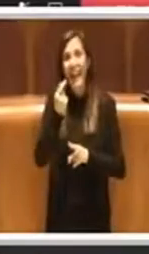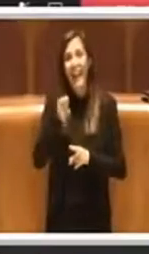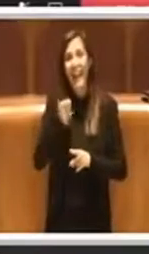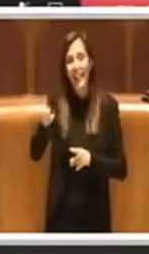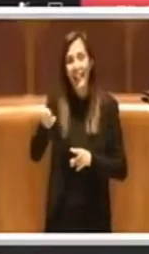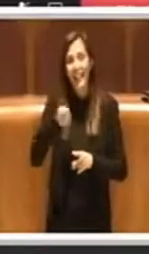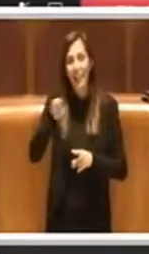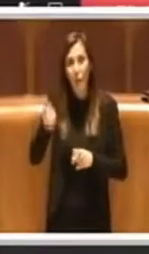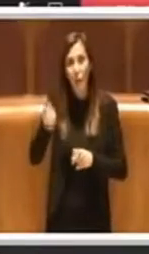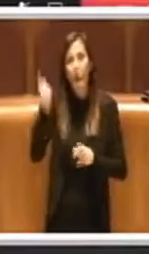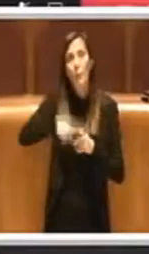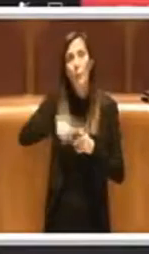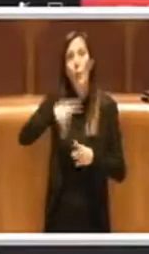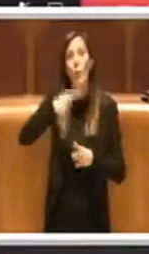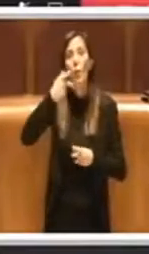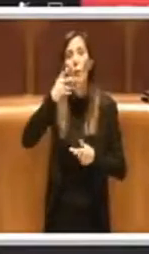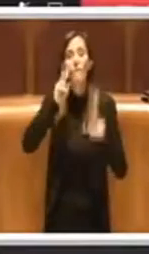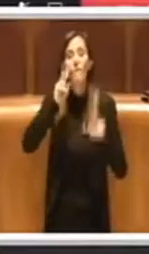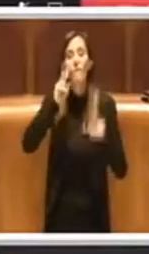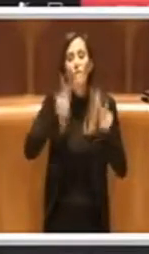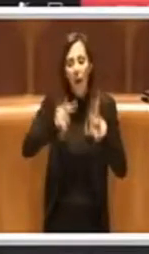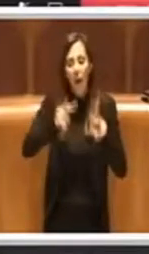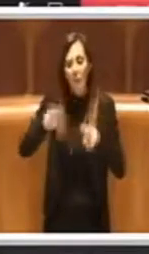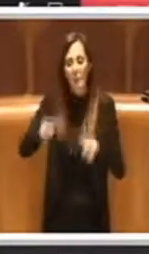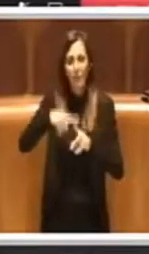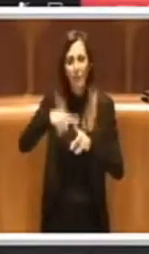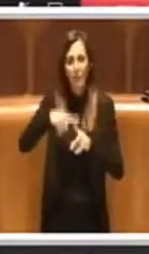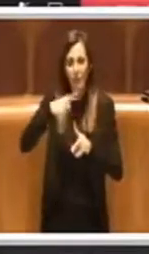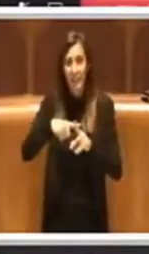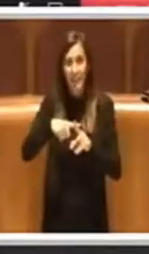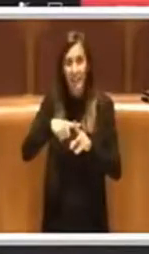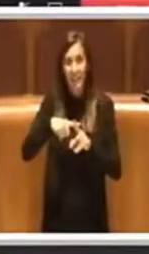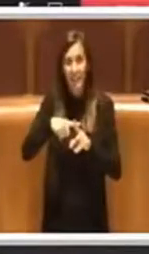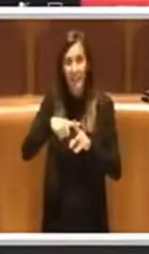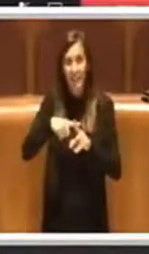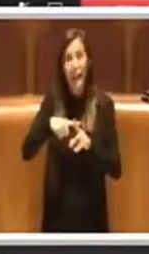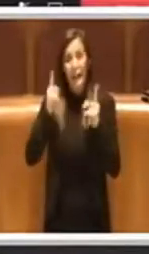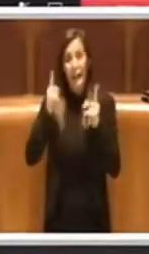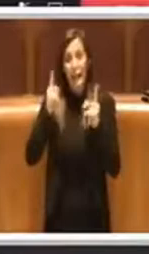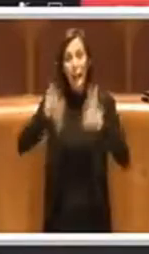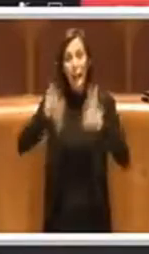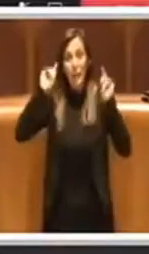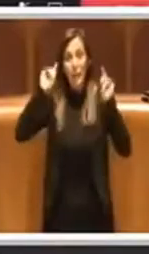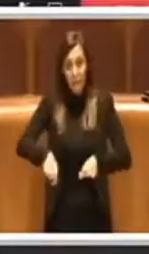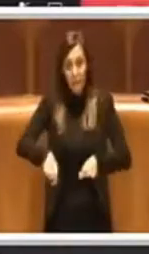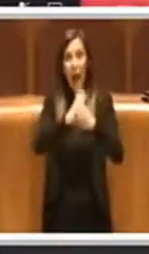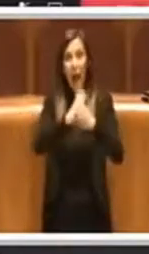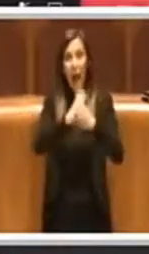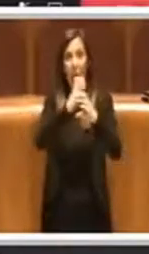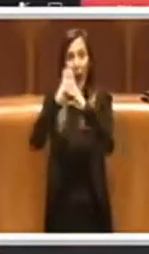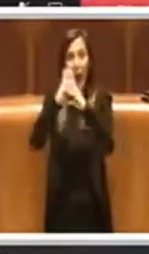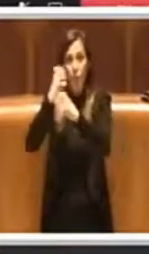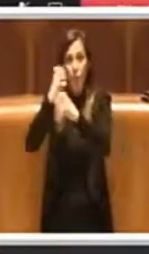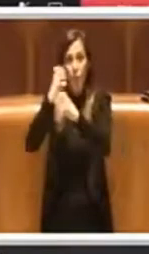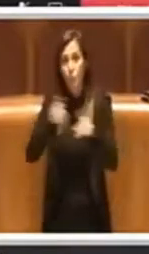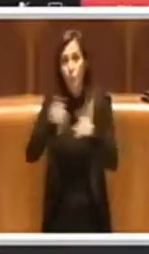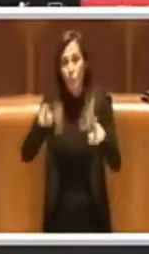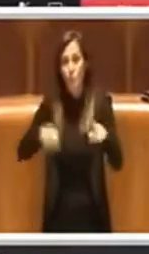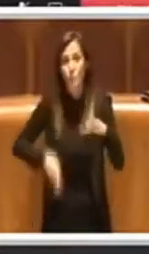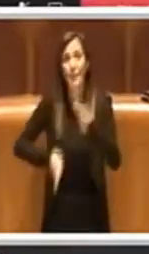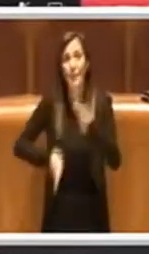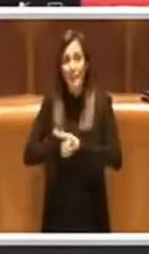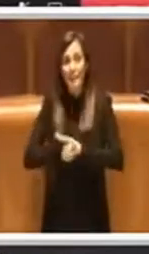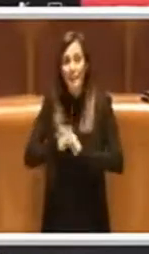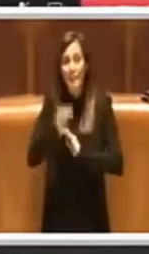valutato positivamente anche dal tribunale e da lì è partito l'acquisto degli autobus, che sono arrivati i primi autobus